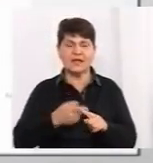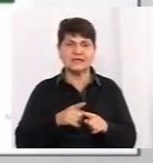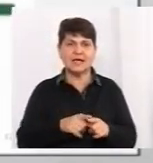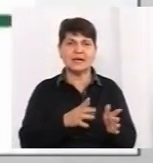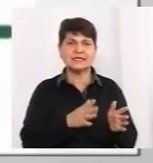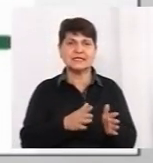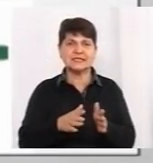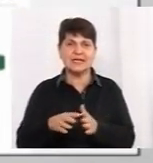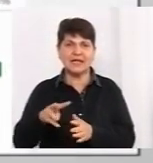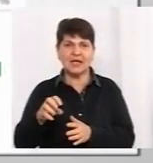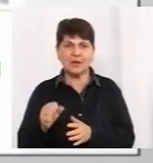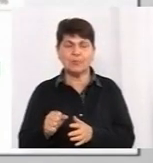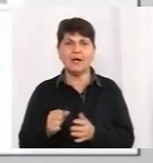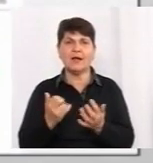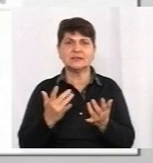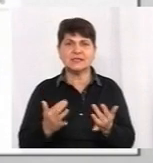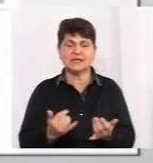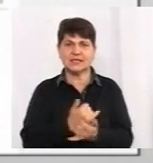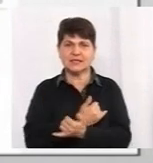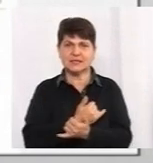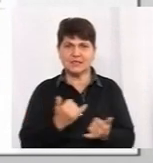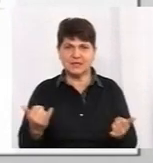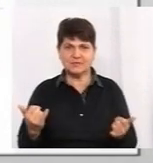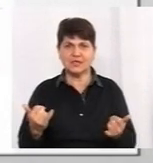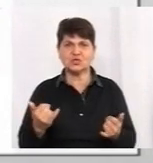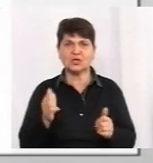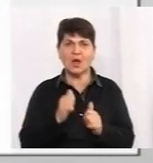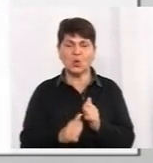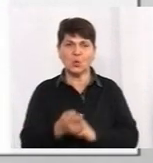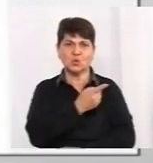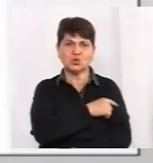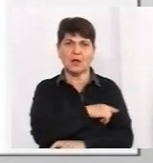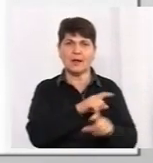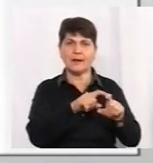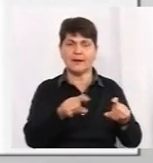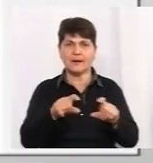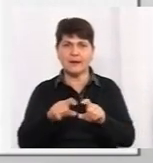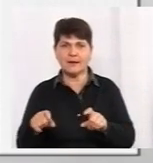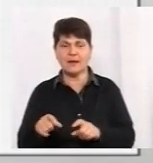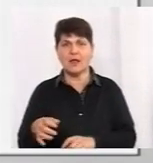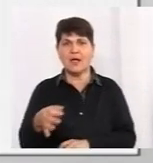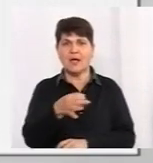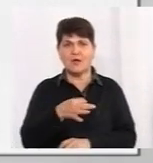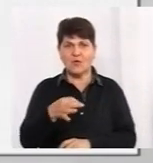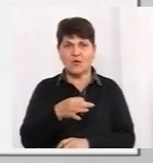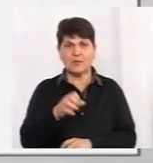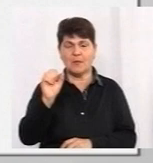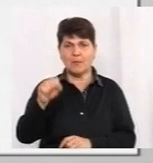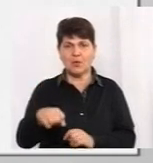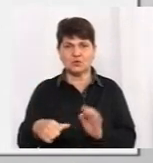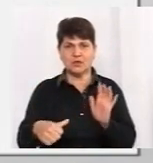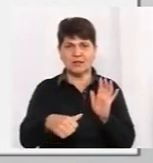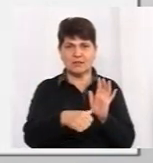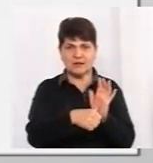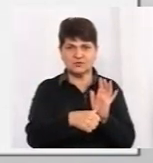забезпечена кожна з лікарень. Можна клікнути і в області будь-яку лікарню, районну, міську, і побачити,